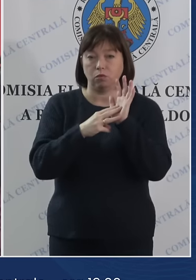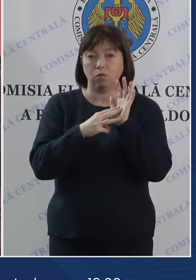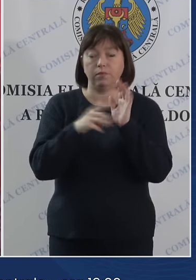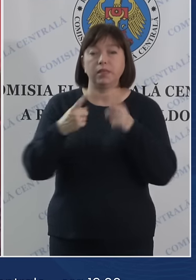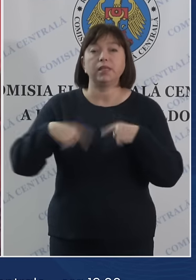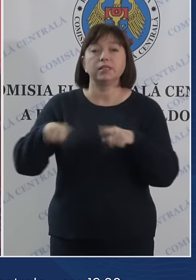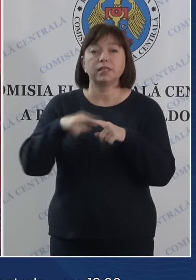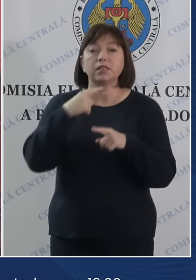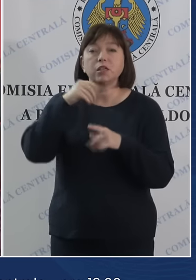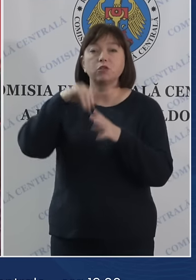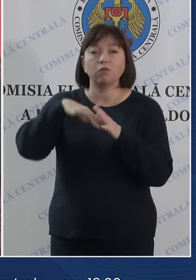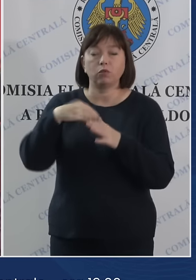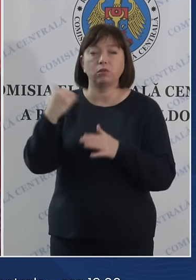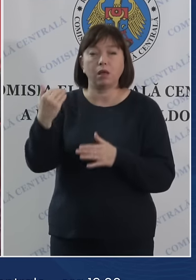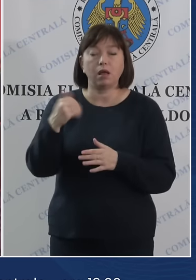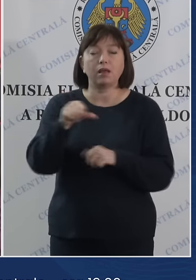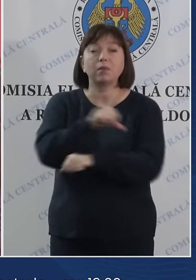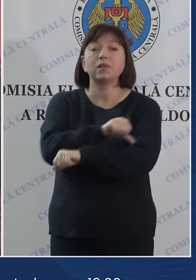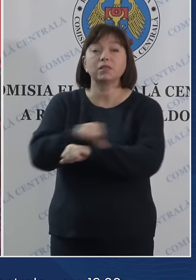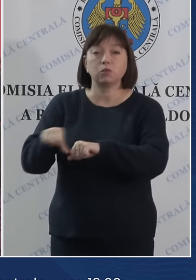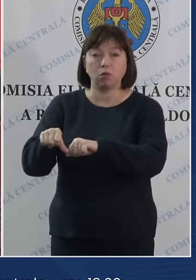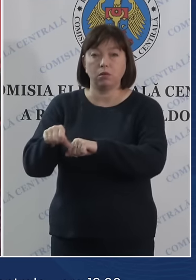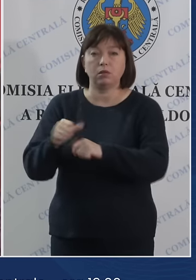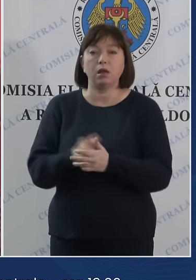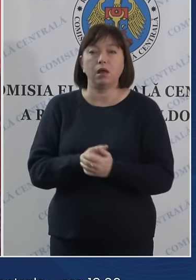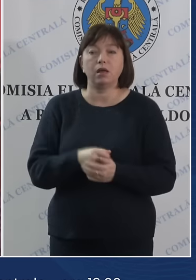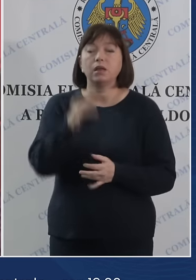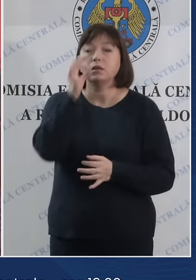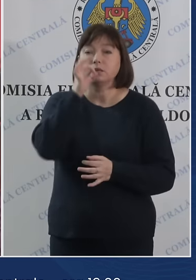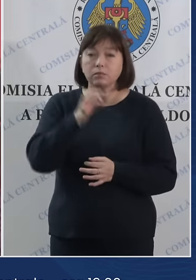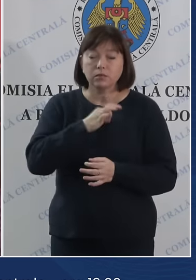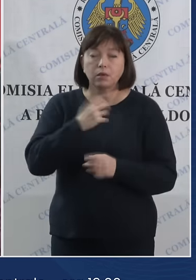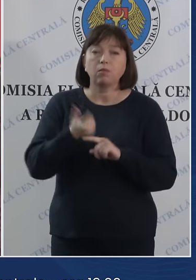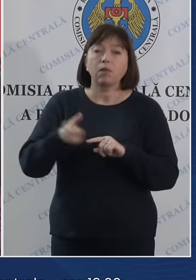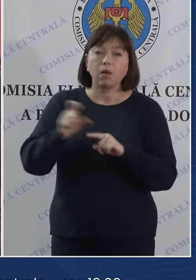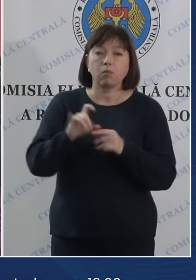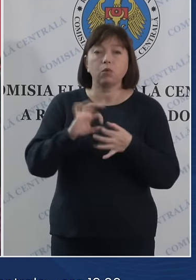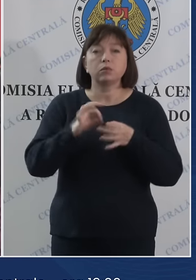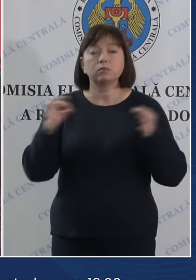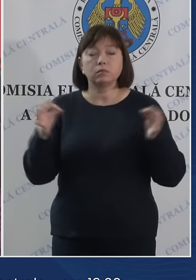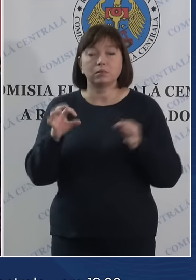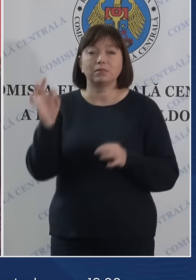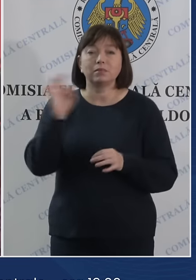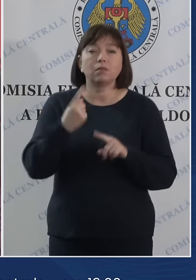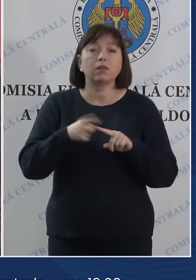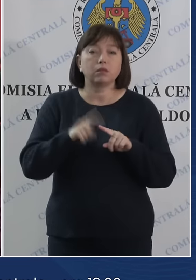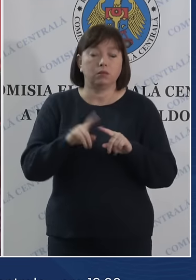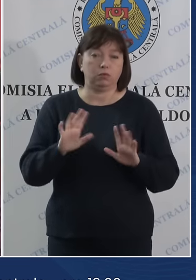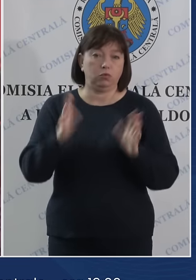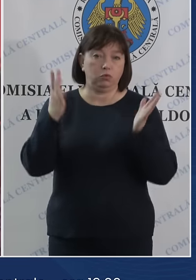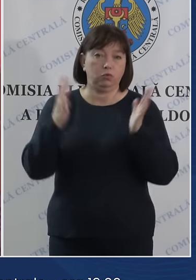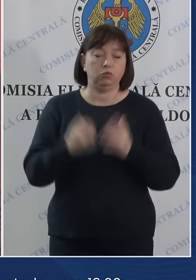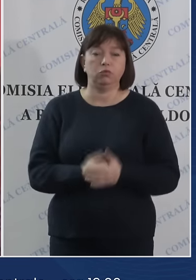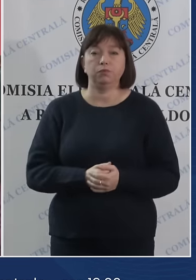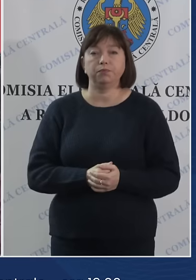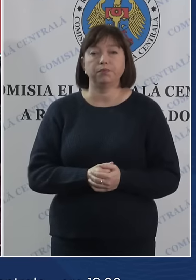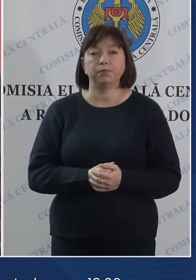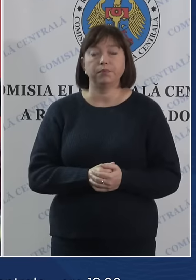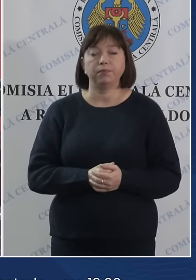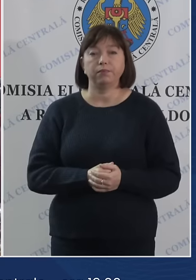pentru secțiile de votare de peste hotare, să ne dea mai multe detalii vis-a-vis de aceste incidente.